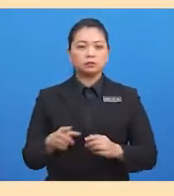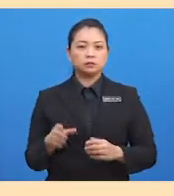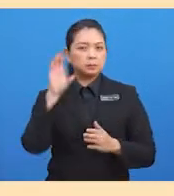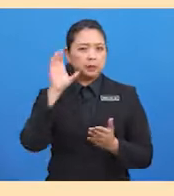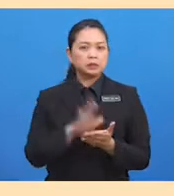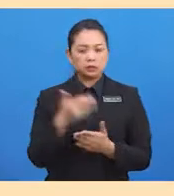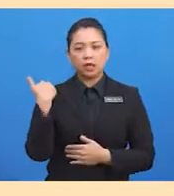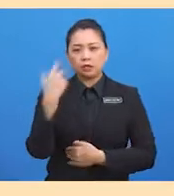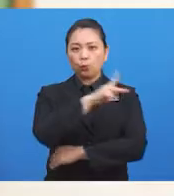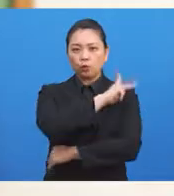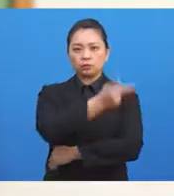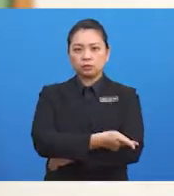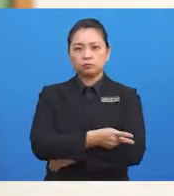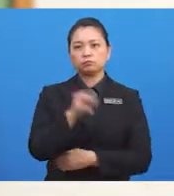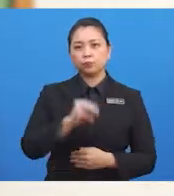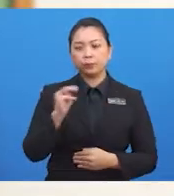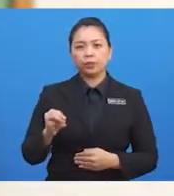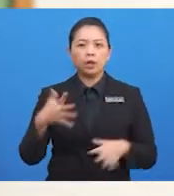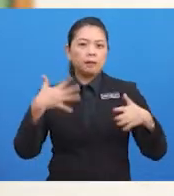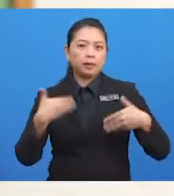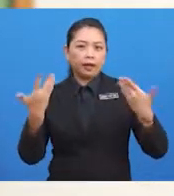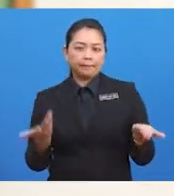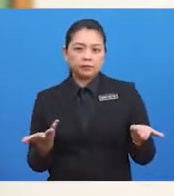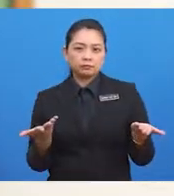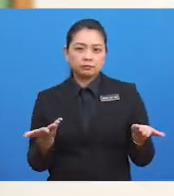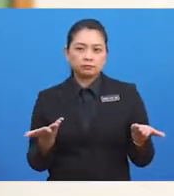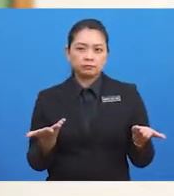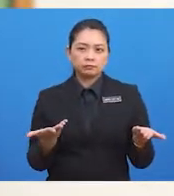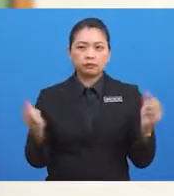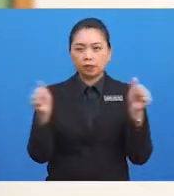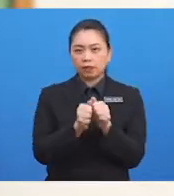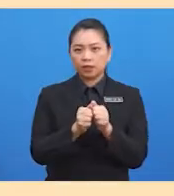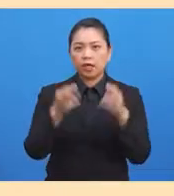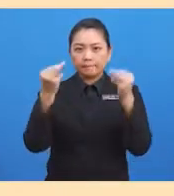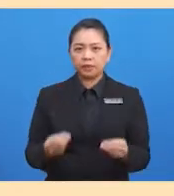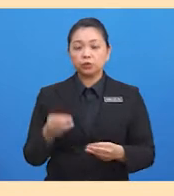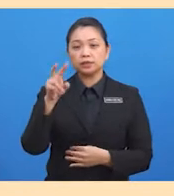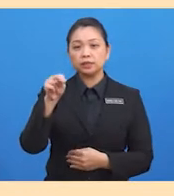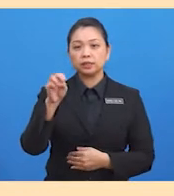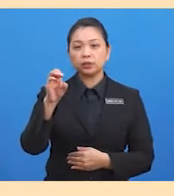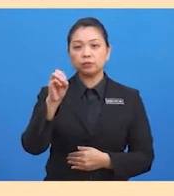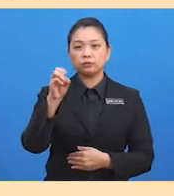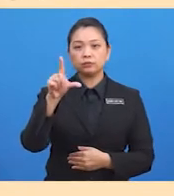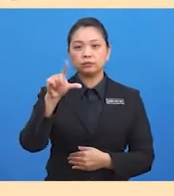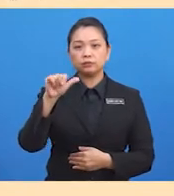dipercayai mempunyai kuasa. Murid-murid, bagaimana pula dengan manusia zaman neolitik?